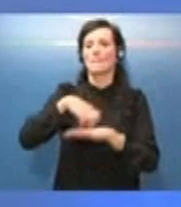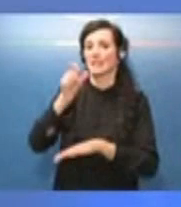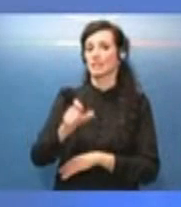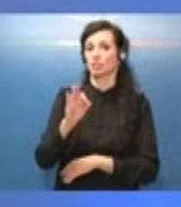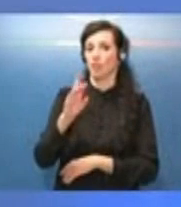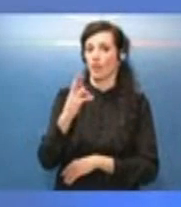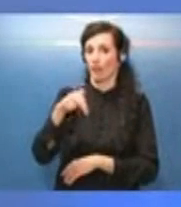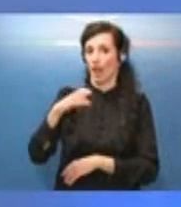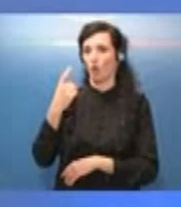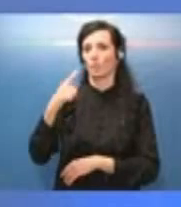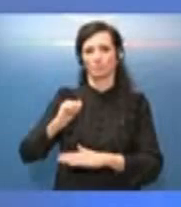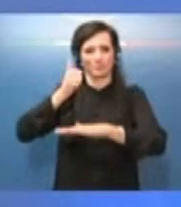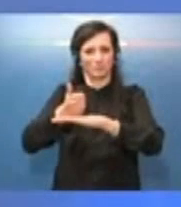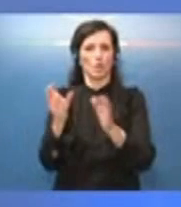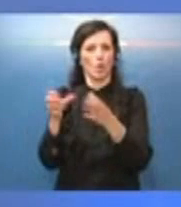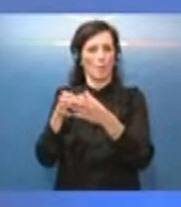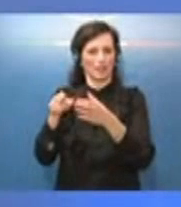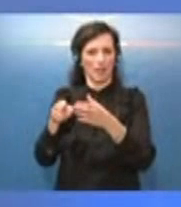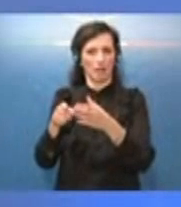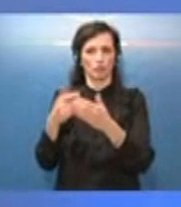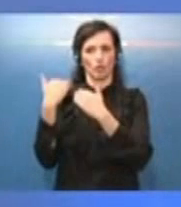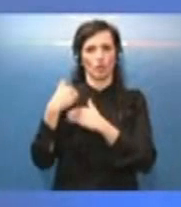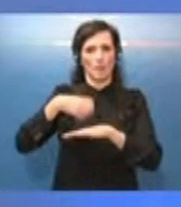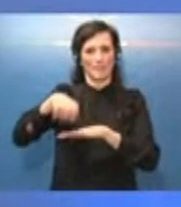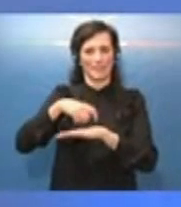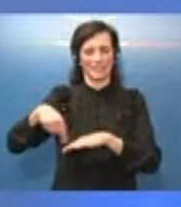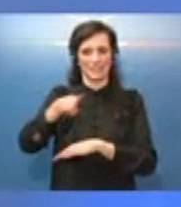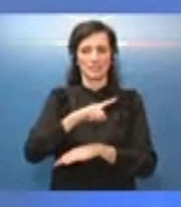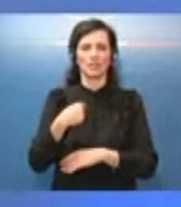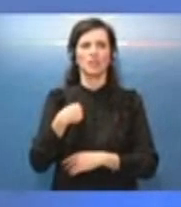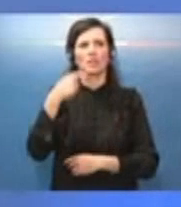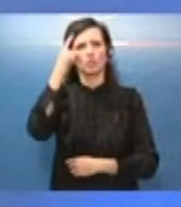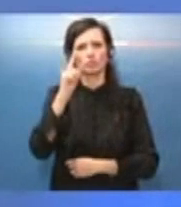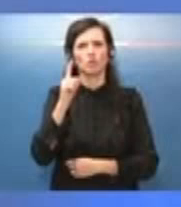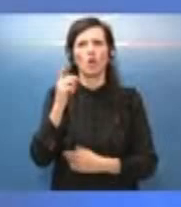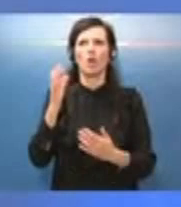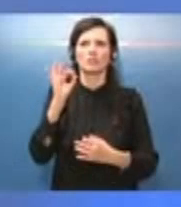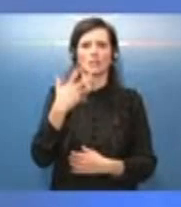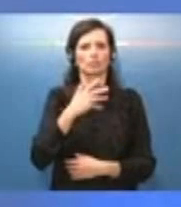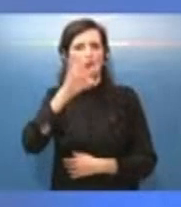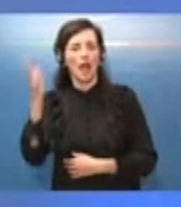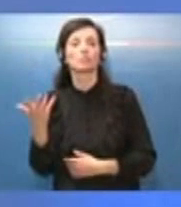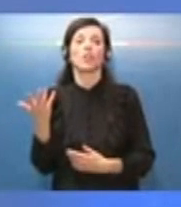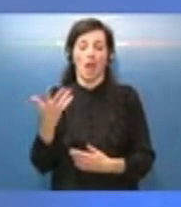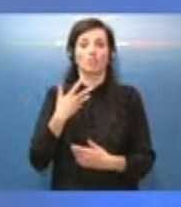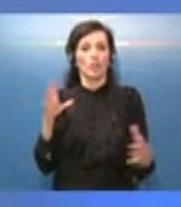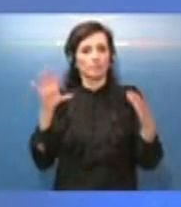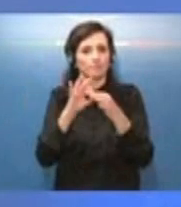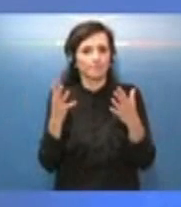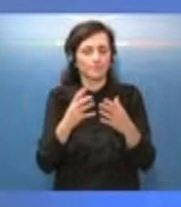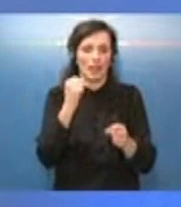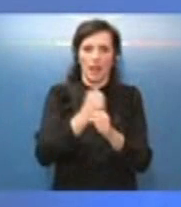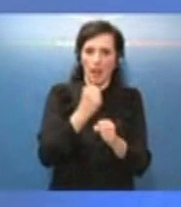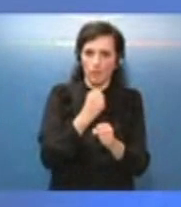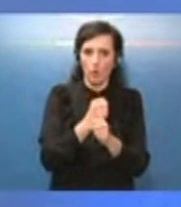comitato. Quindi, non so se c'è una... Per quanto riguarda le questioni attinenti al lavoro ci sarà anche l'interessamento del